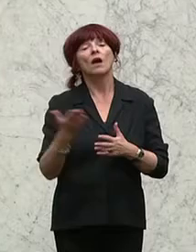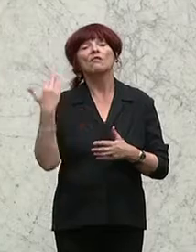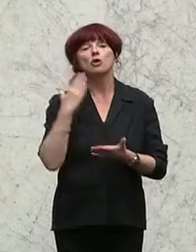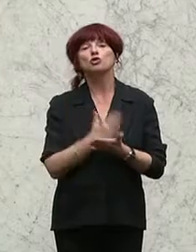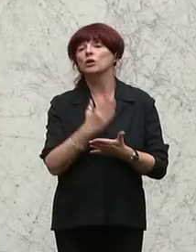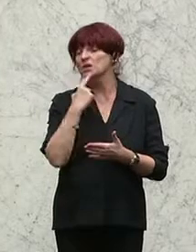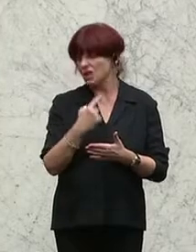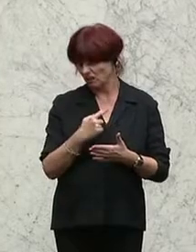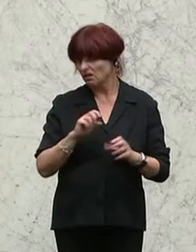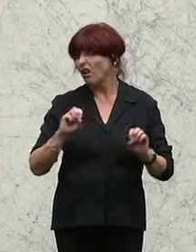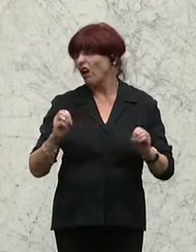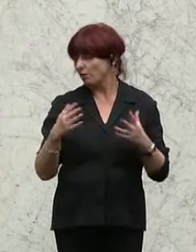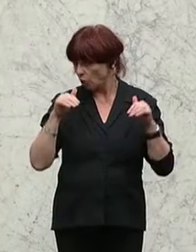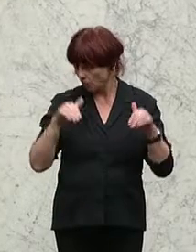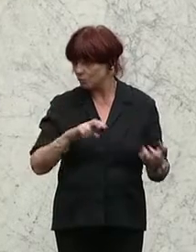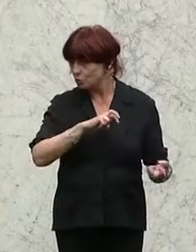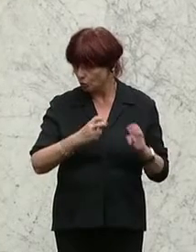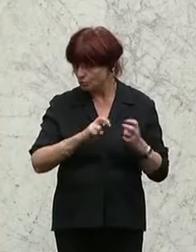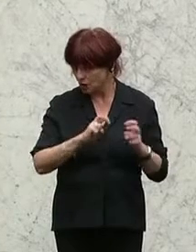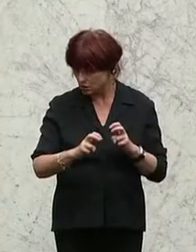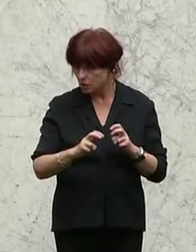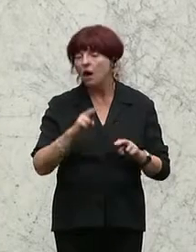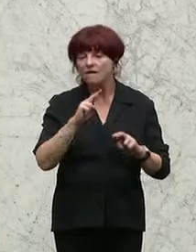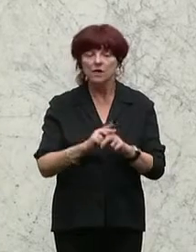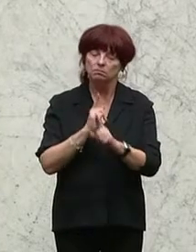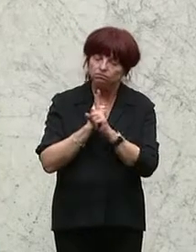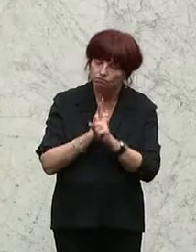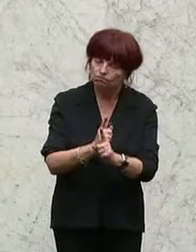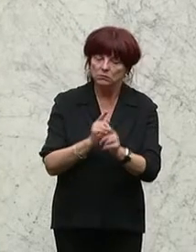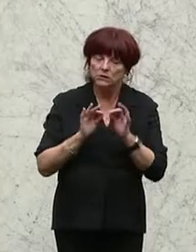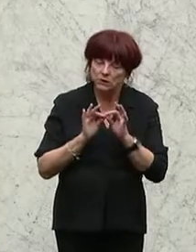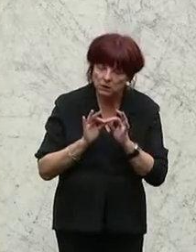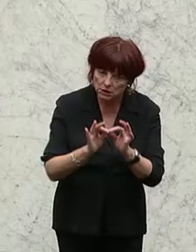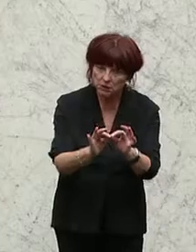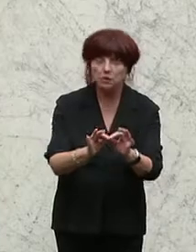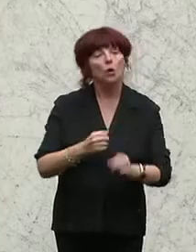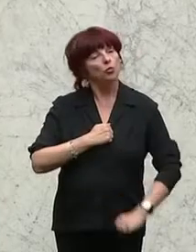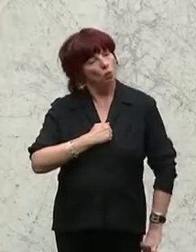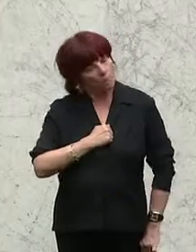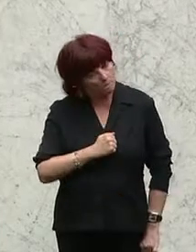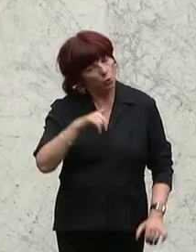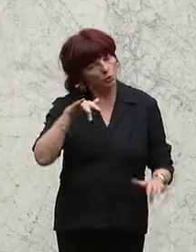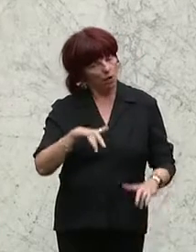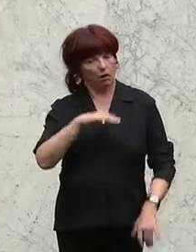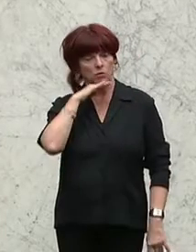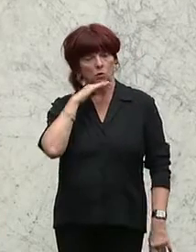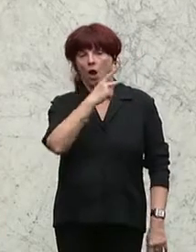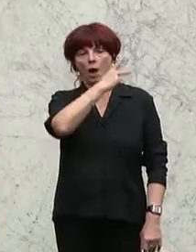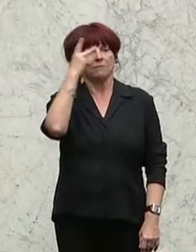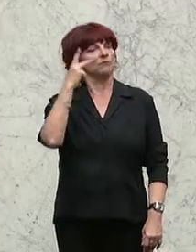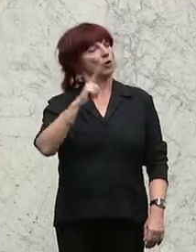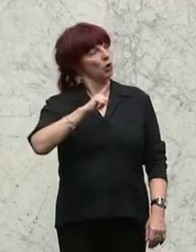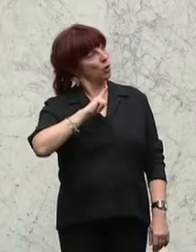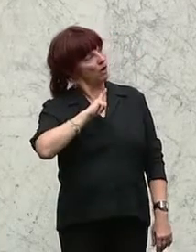die Reformen sind umzusetzen, wenn wir diese Konsequenz haben. Wenn wir diesen Mut haben, und das erwartet uns von uns die Bevölkerung der